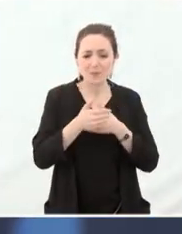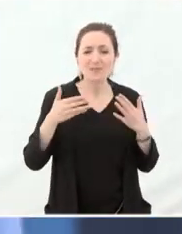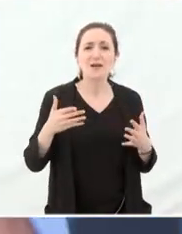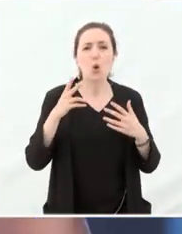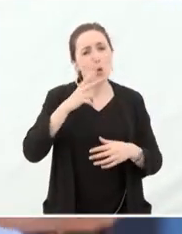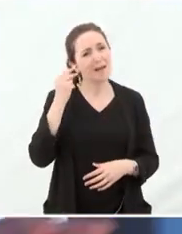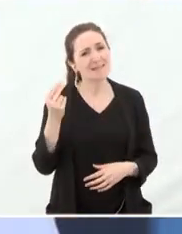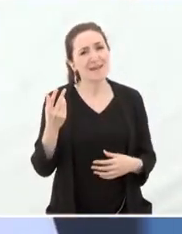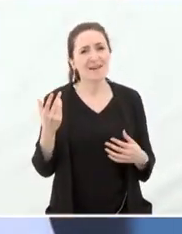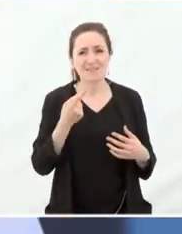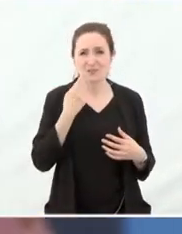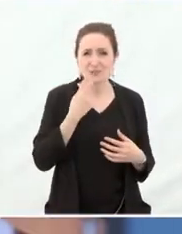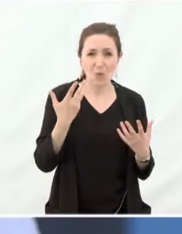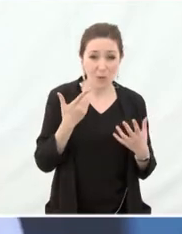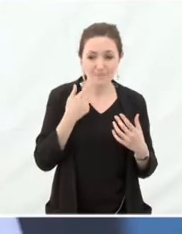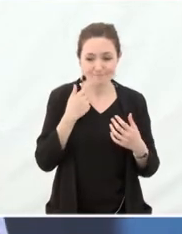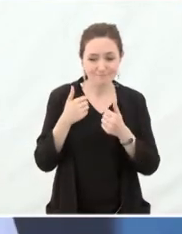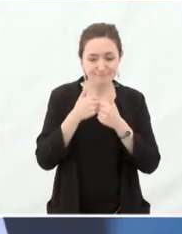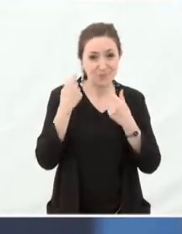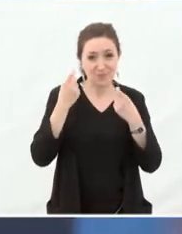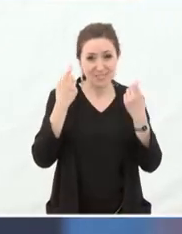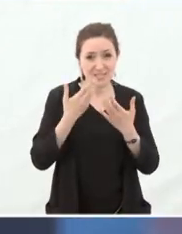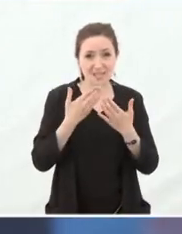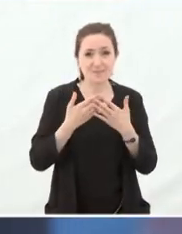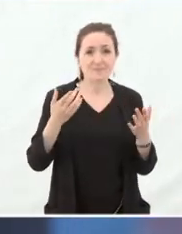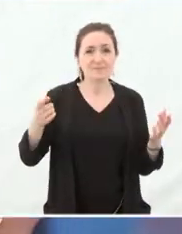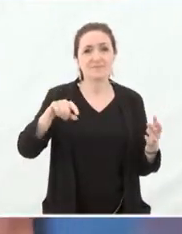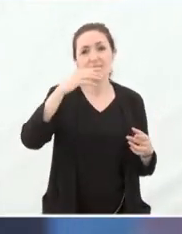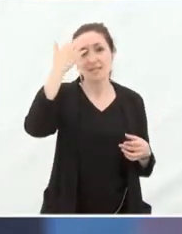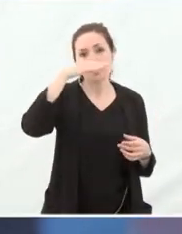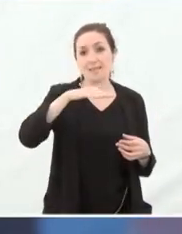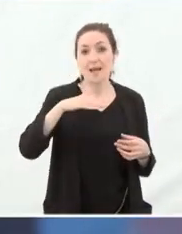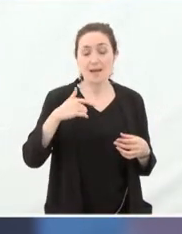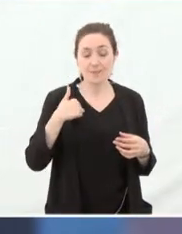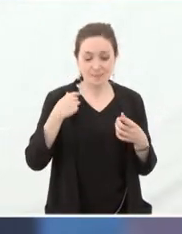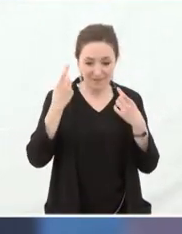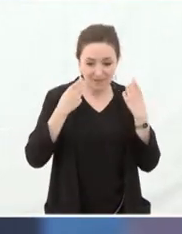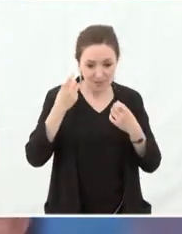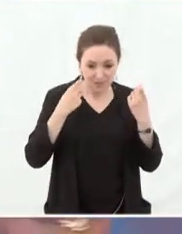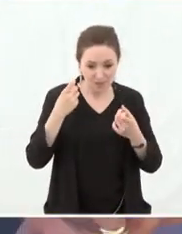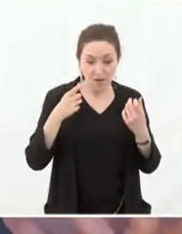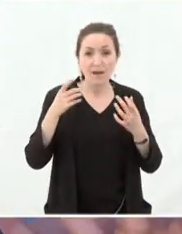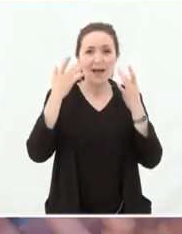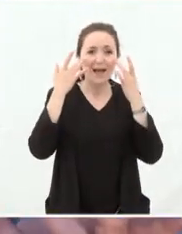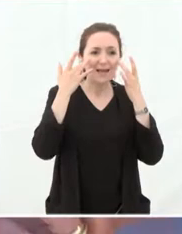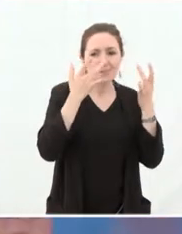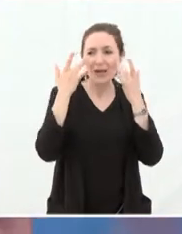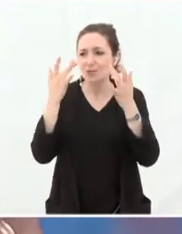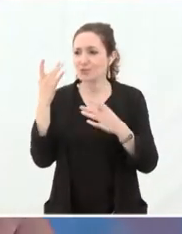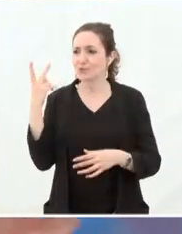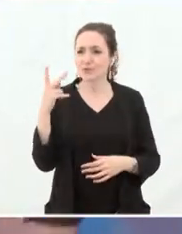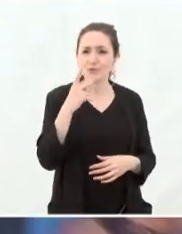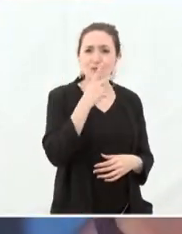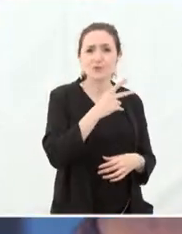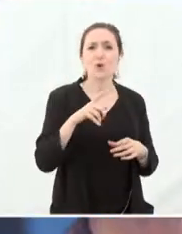la réflexion qu'on a tous ensemble, vous devez savoir qu'évidemment, ma réflexion, est teintée par votre expérience et celle, au fond, de mes collègues qui